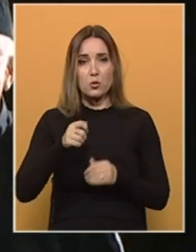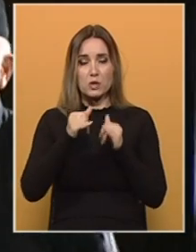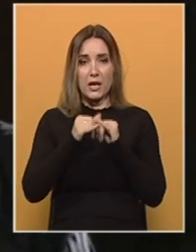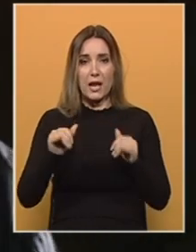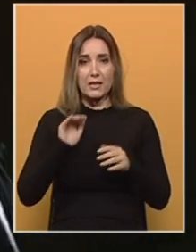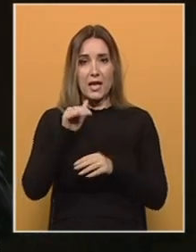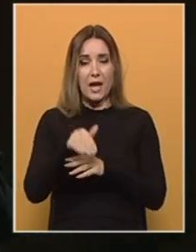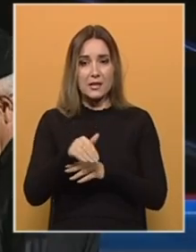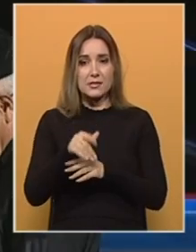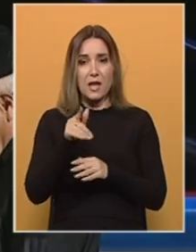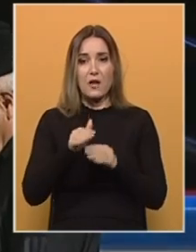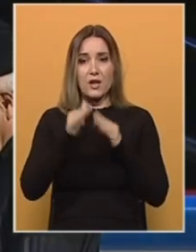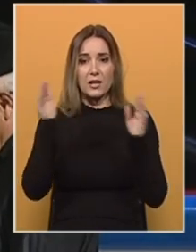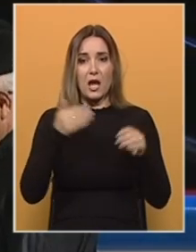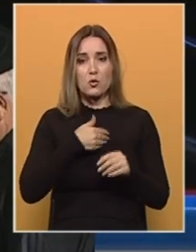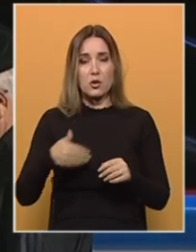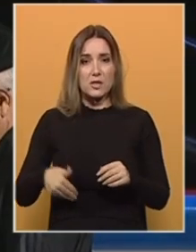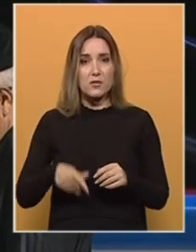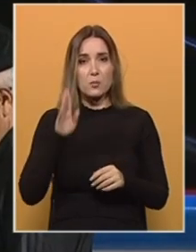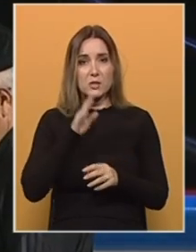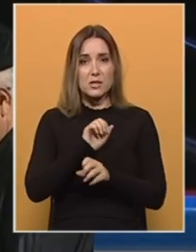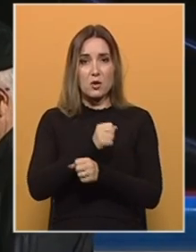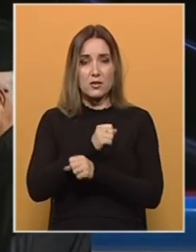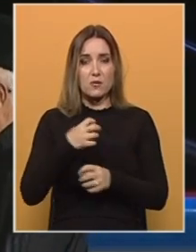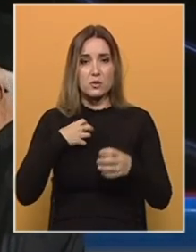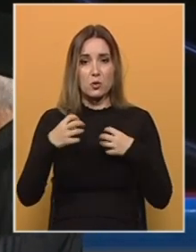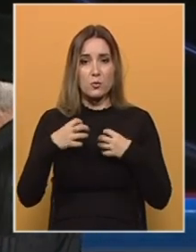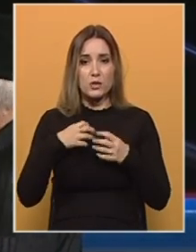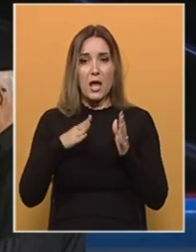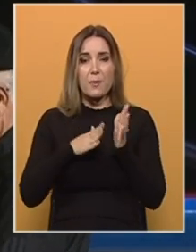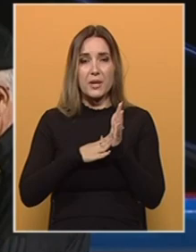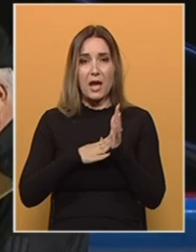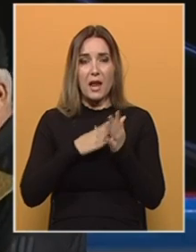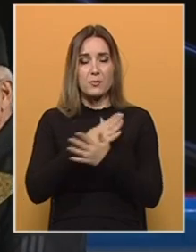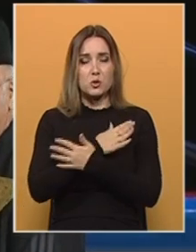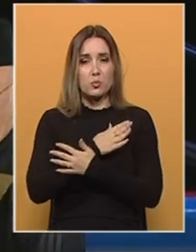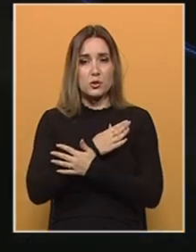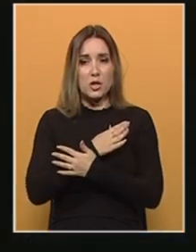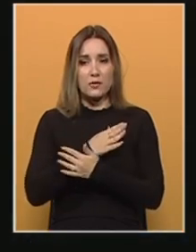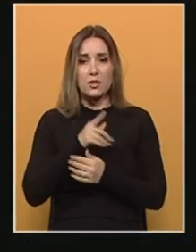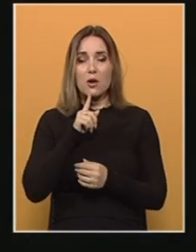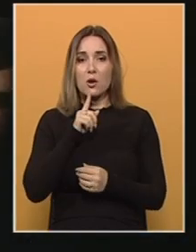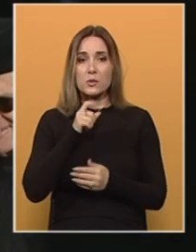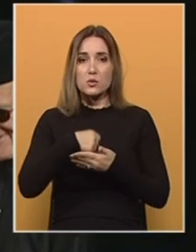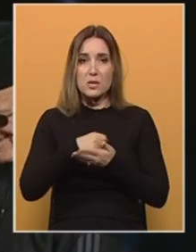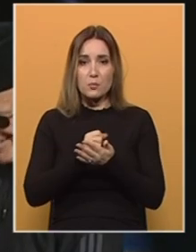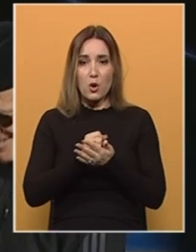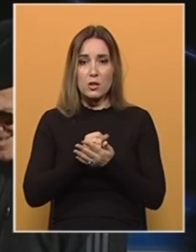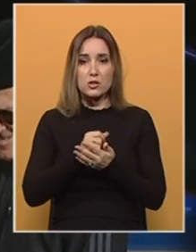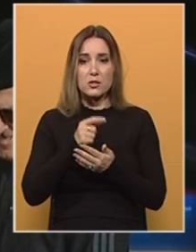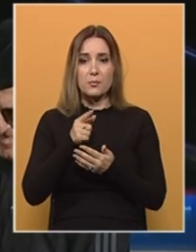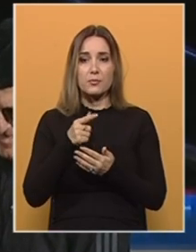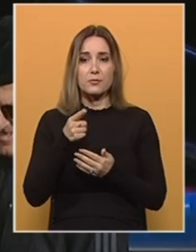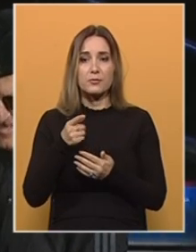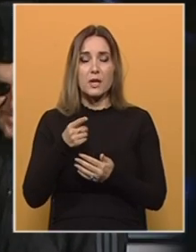jajca velikanu jugoslovenskog i bosansko-hercegovačkog glumišta, Miralemu Zubčeviću, čime su simbolično vladavinu u